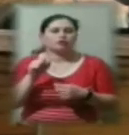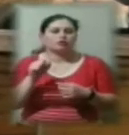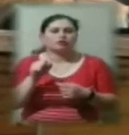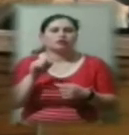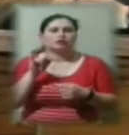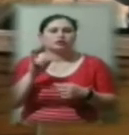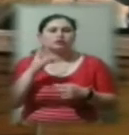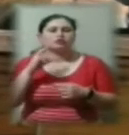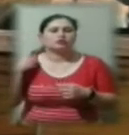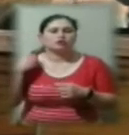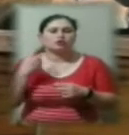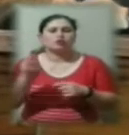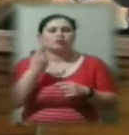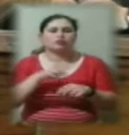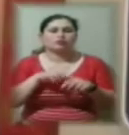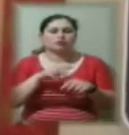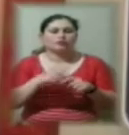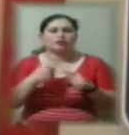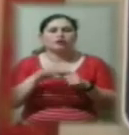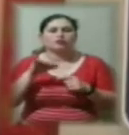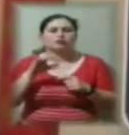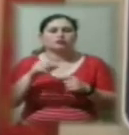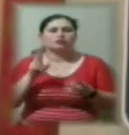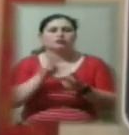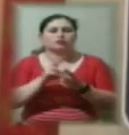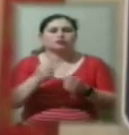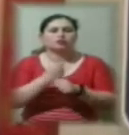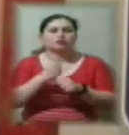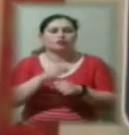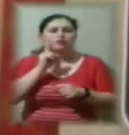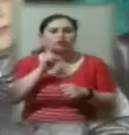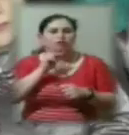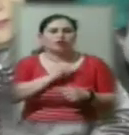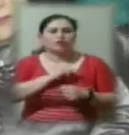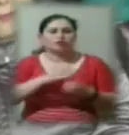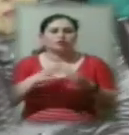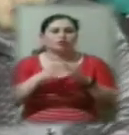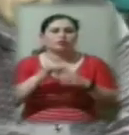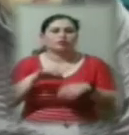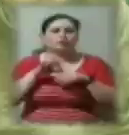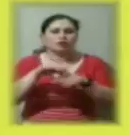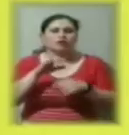обласної поліції. Результат зустрічі – створення тимчасової робочої групи та проведення інвентаризації.